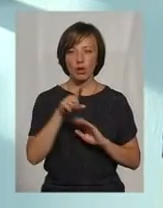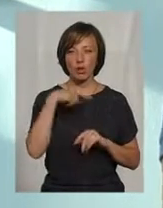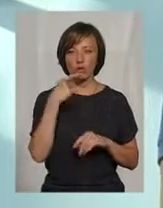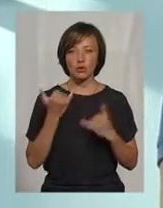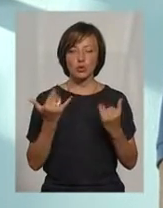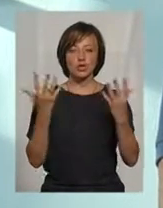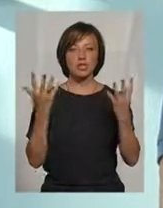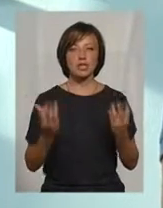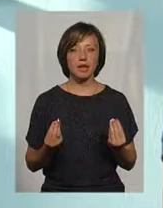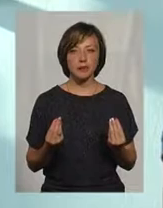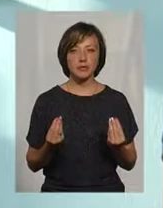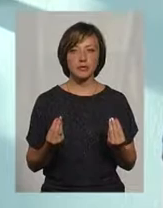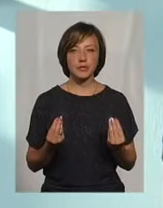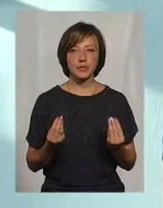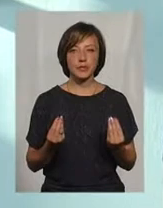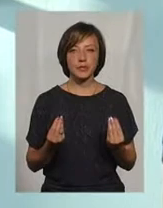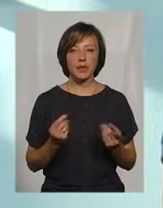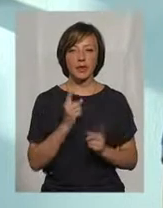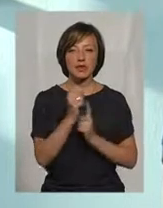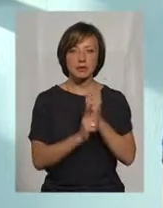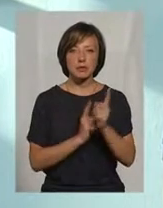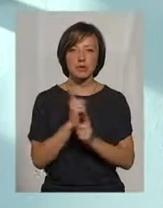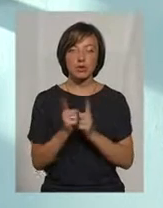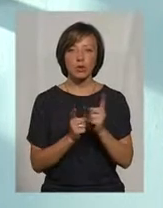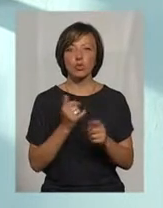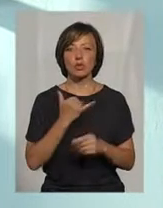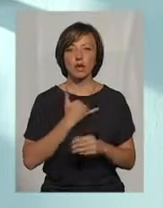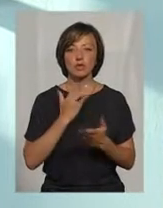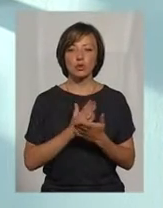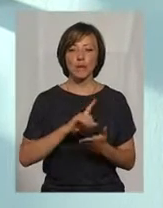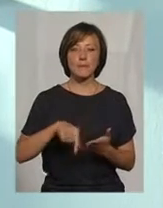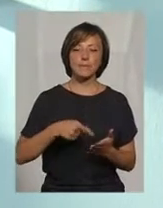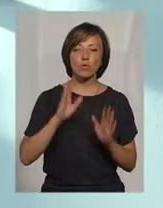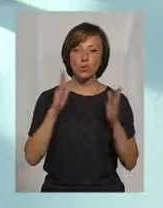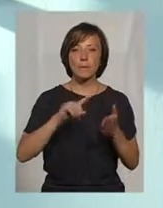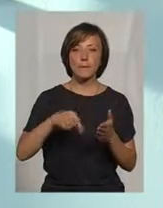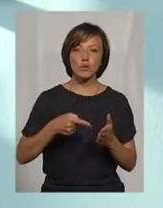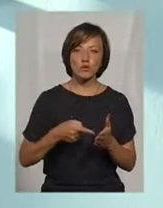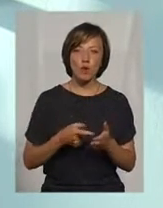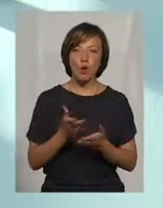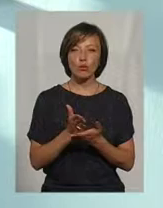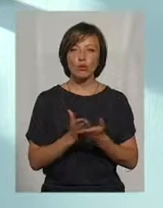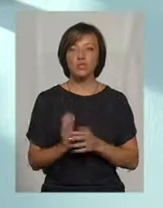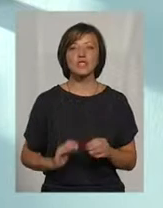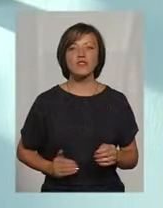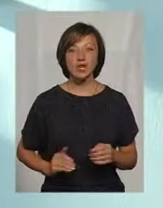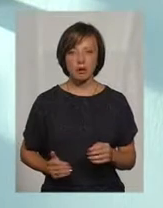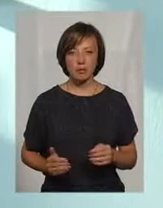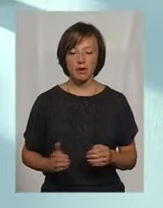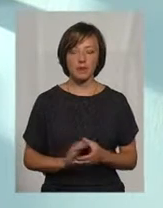проводиться трансформація, тобто в нас будуть муніципальні обслуговувачі фірми, скажімо так,